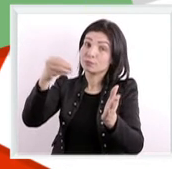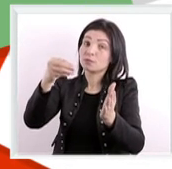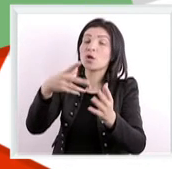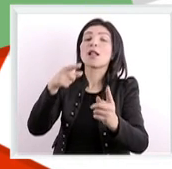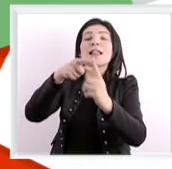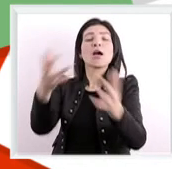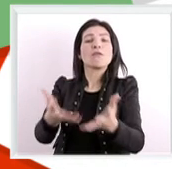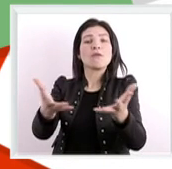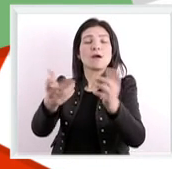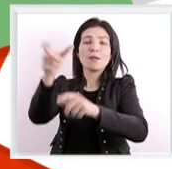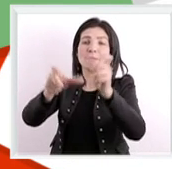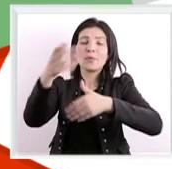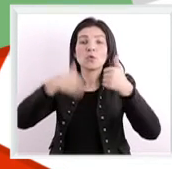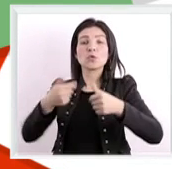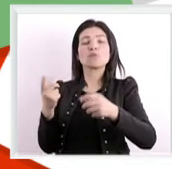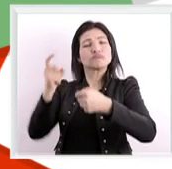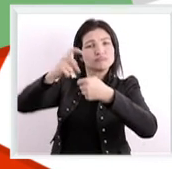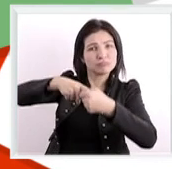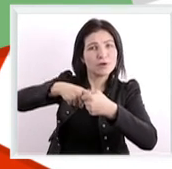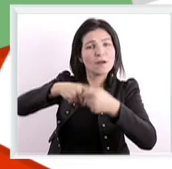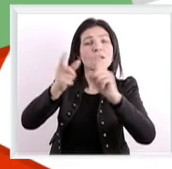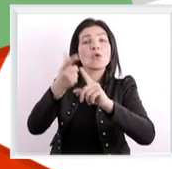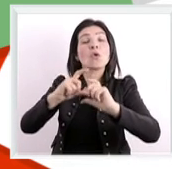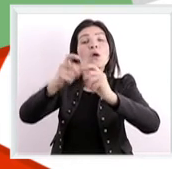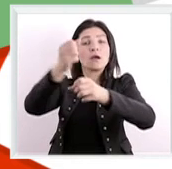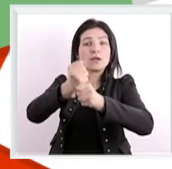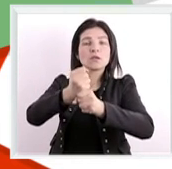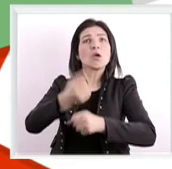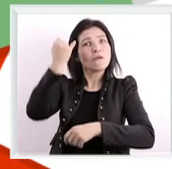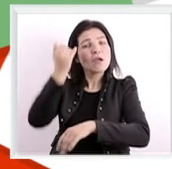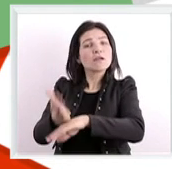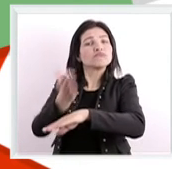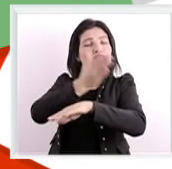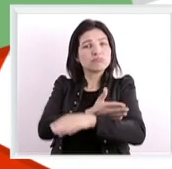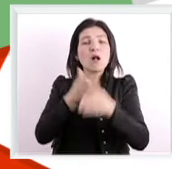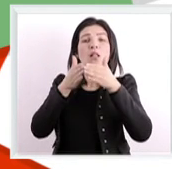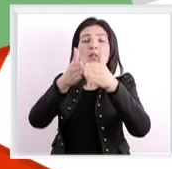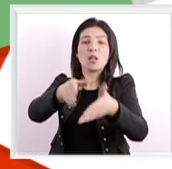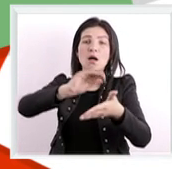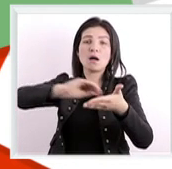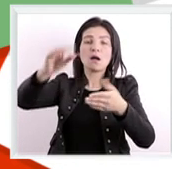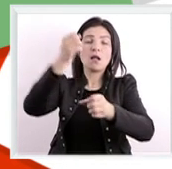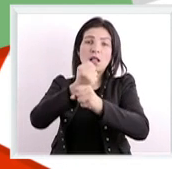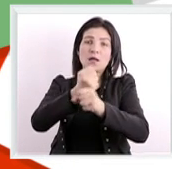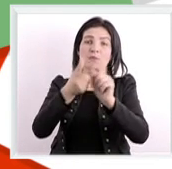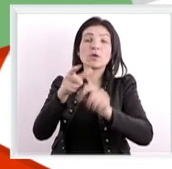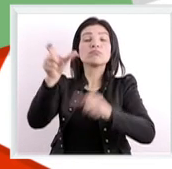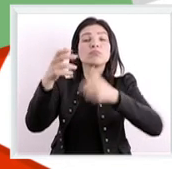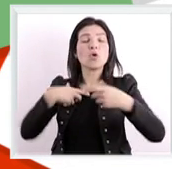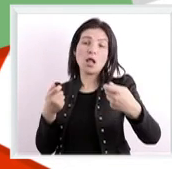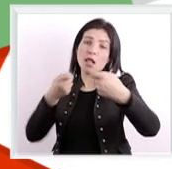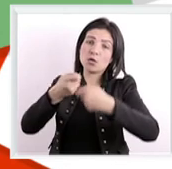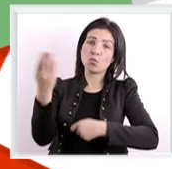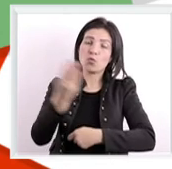الأشخاص ذوي الإعاقة باش يقدموا ترشحهم وتنجم تاخذ فكرة على مطالب عمل الأشخاص هدمة اللي تتماشى مع